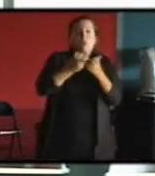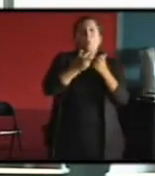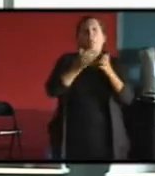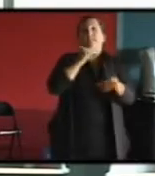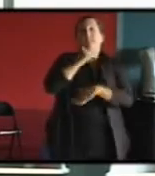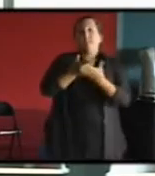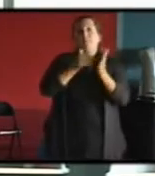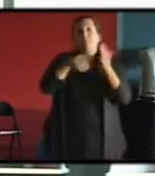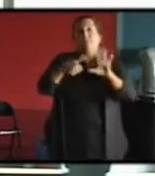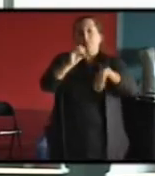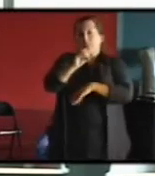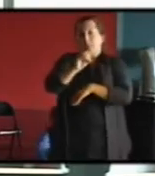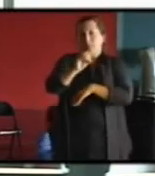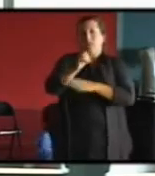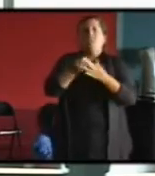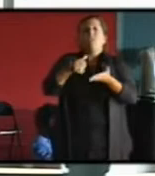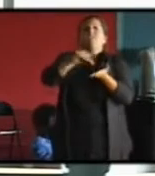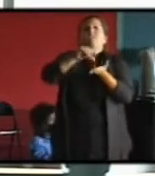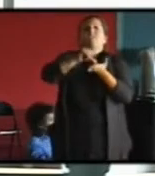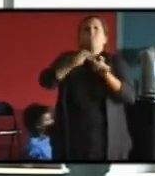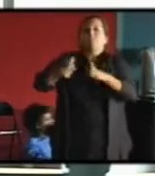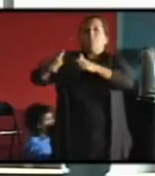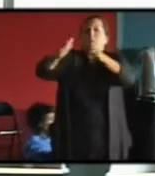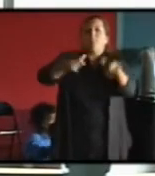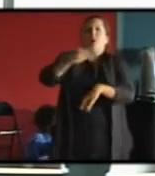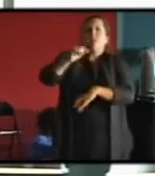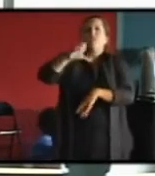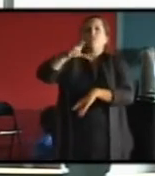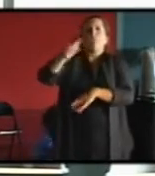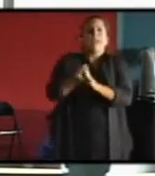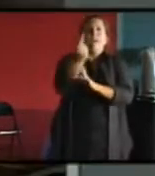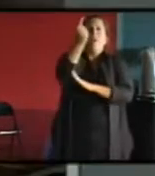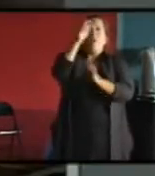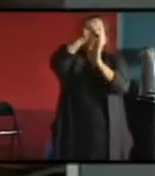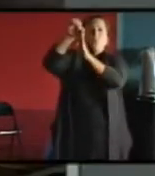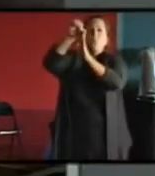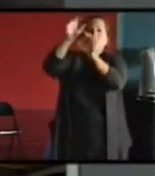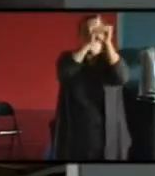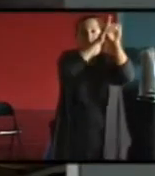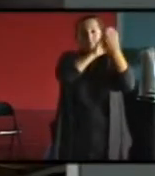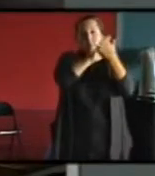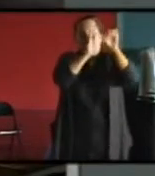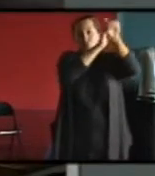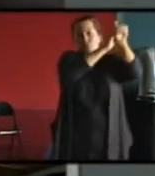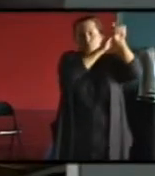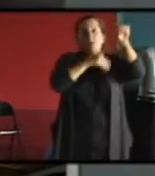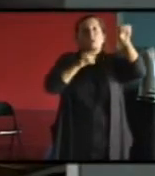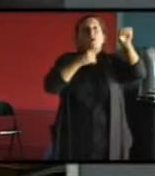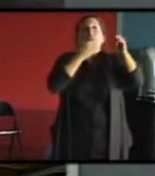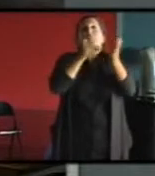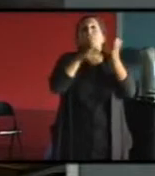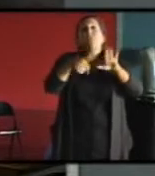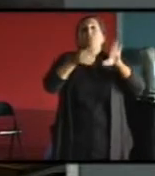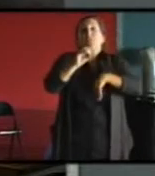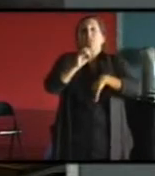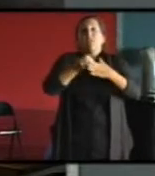sur les années 60. La cité Michelet qui est complètement en haut à gauche de l'image de gauche qui est une cité des années 60 faite